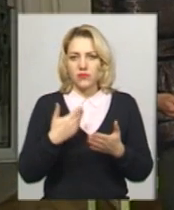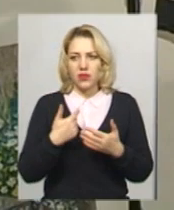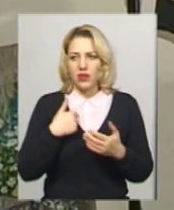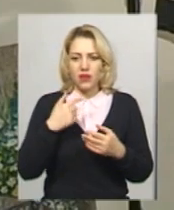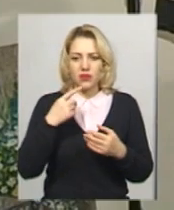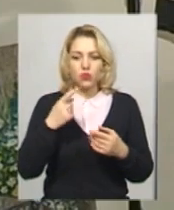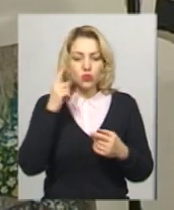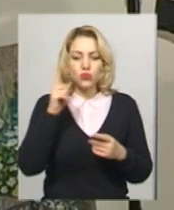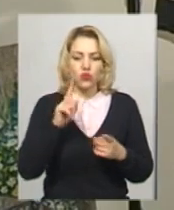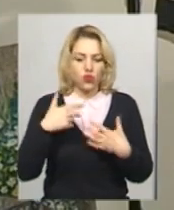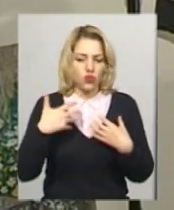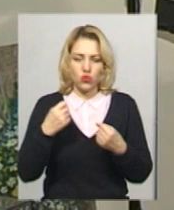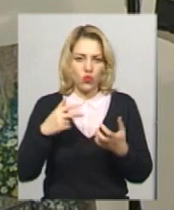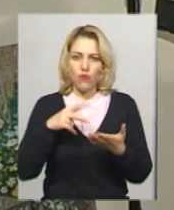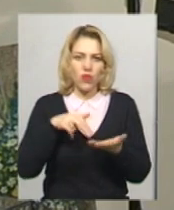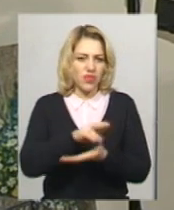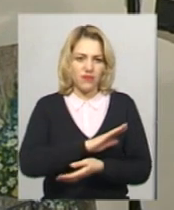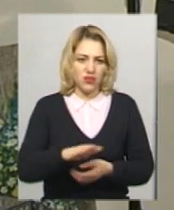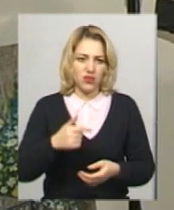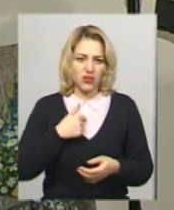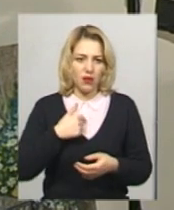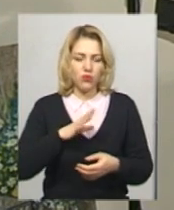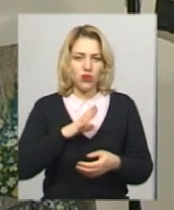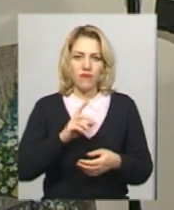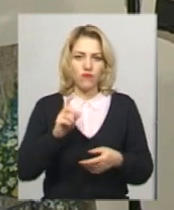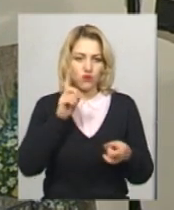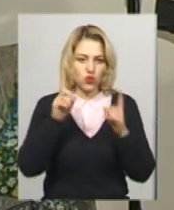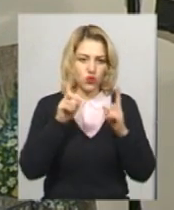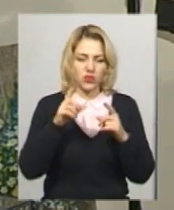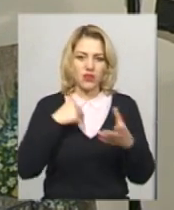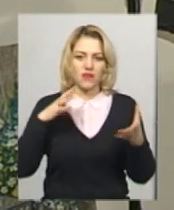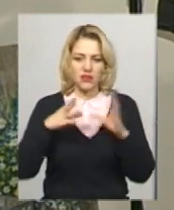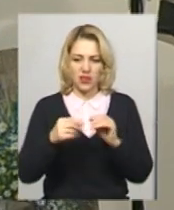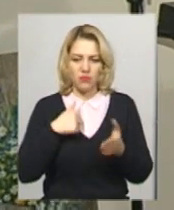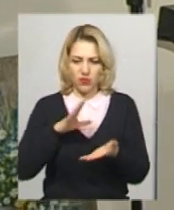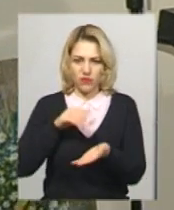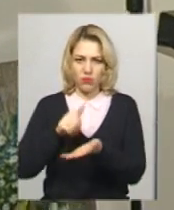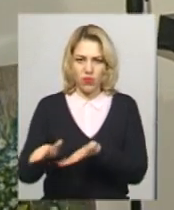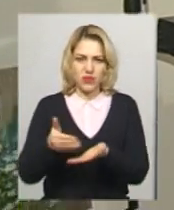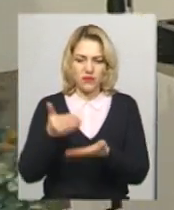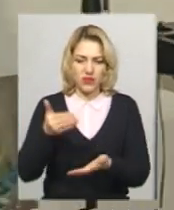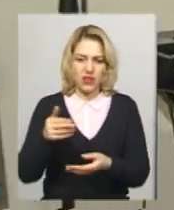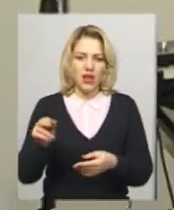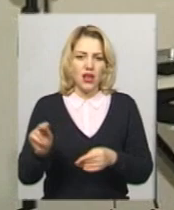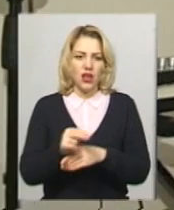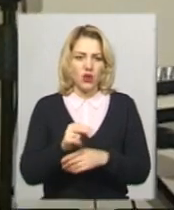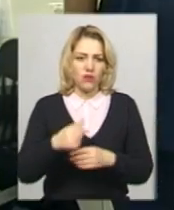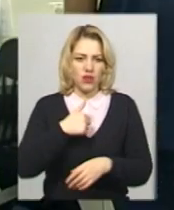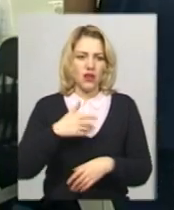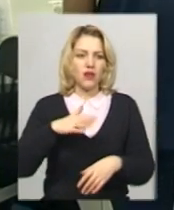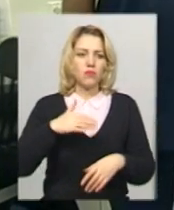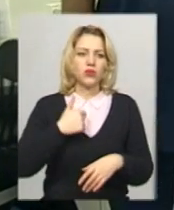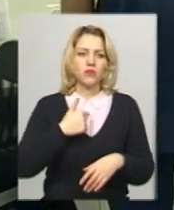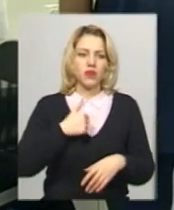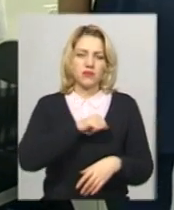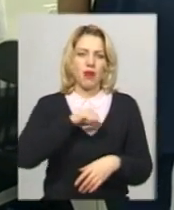в такому шоці, що я взагалі відмовилась від лікування. І тоді почався період мого самолікування. Він